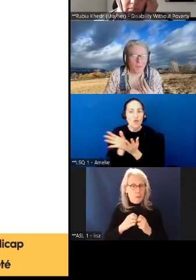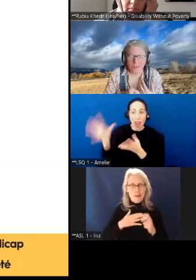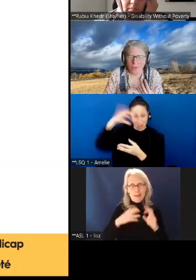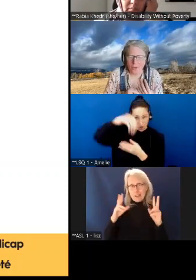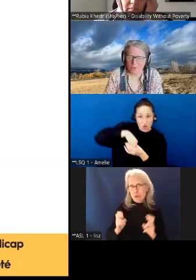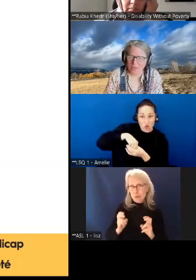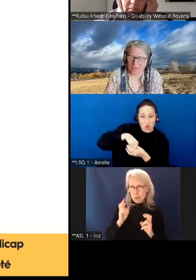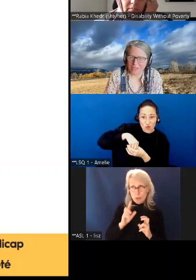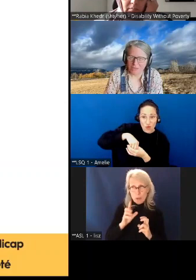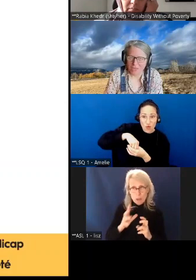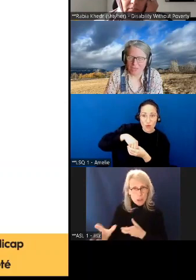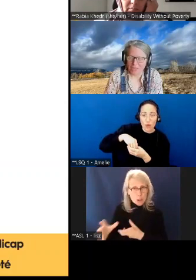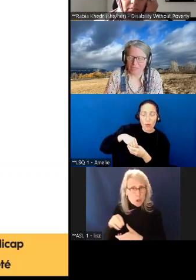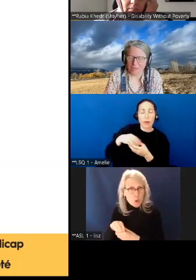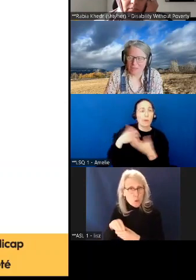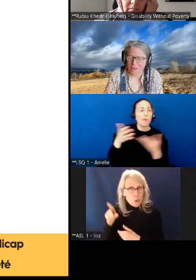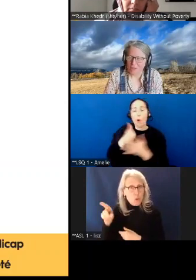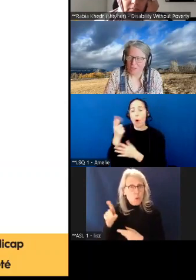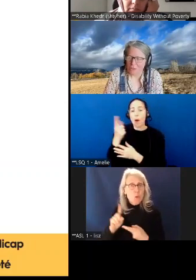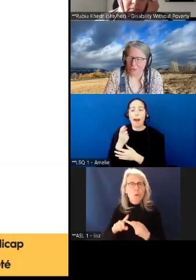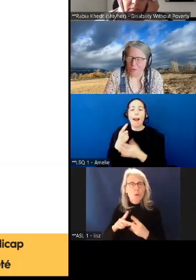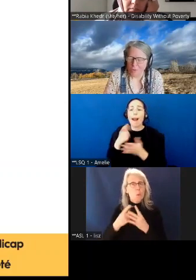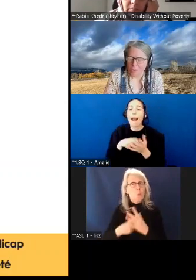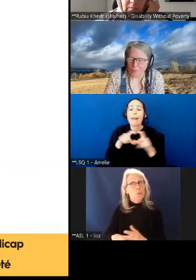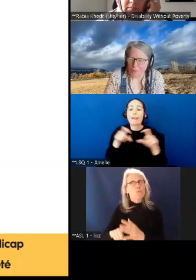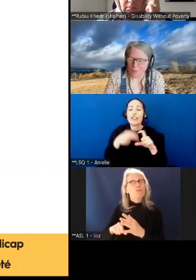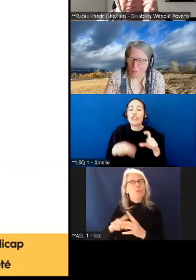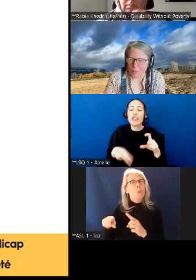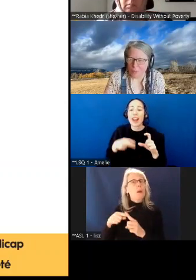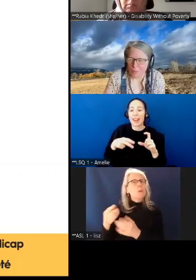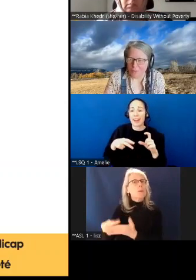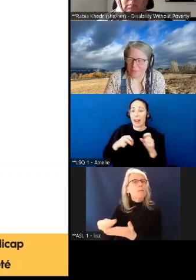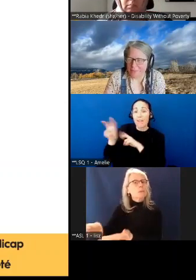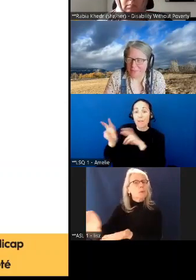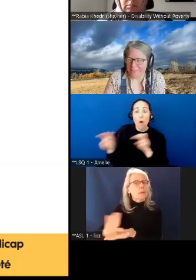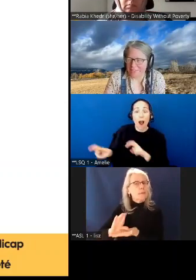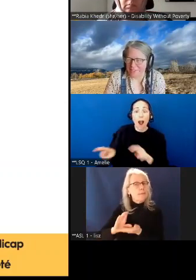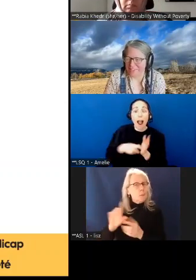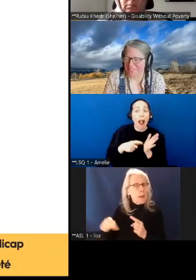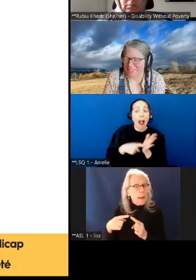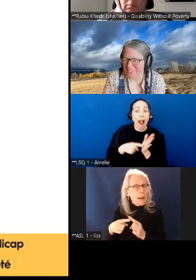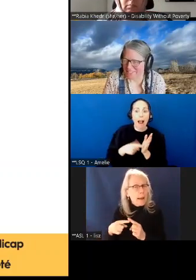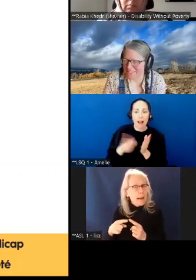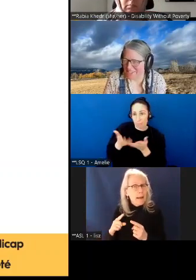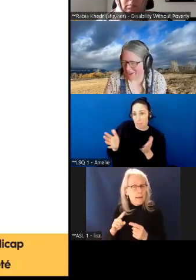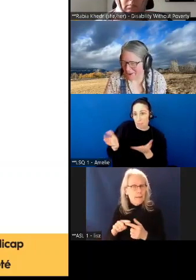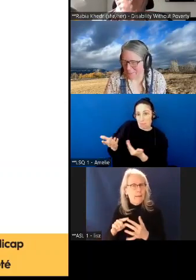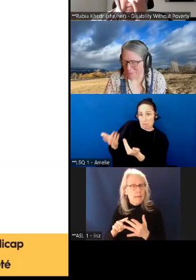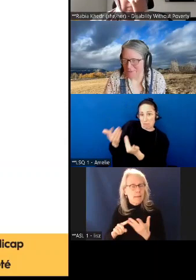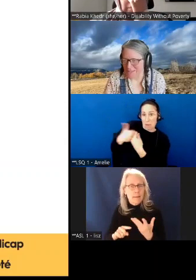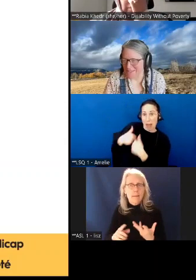Quand est-ce que les chèques vont commencer à être envoyés? Et ce genre de choses.